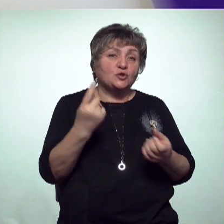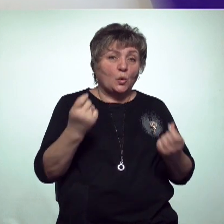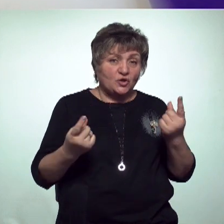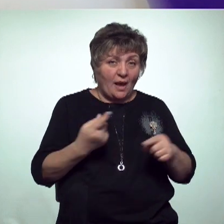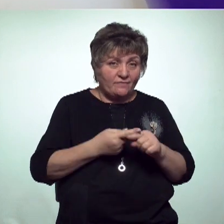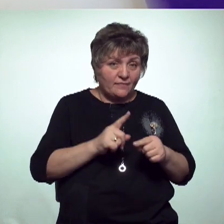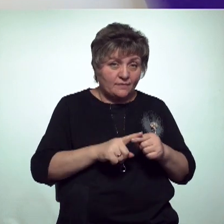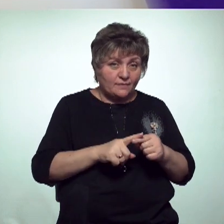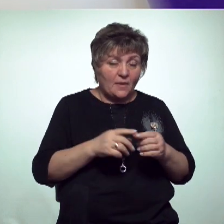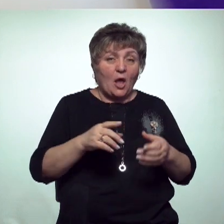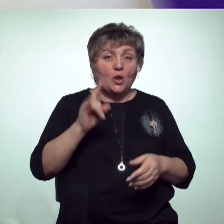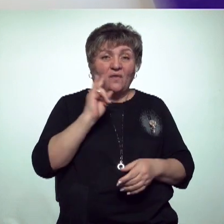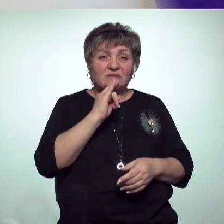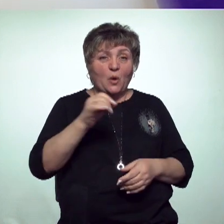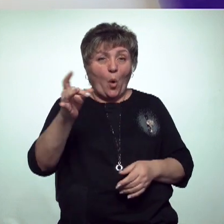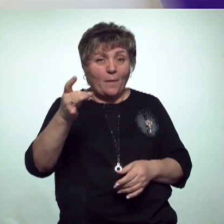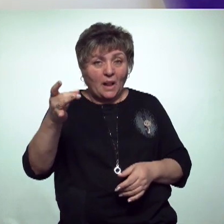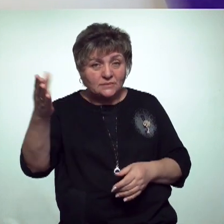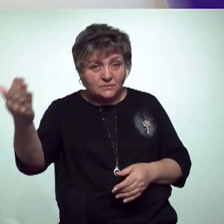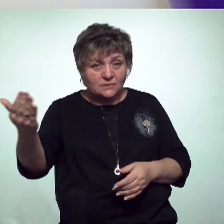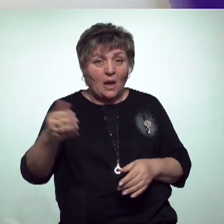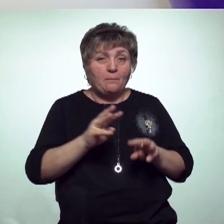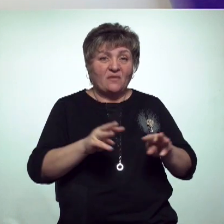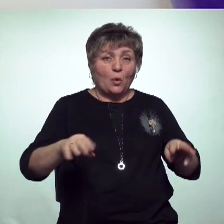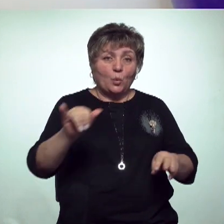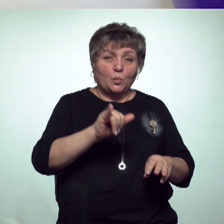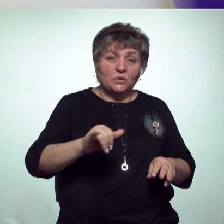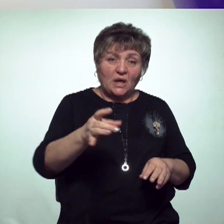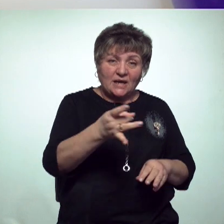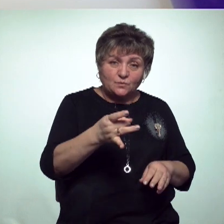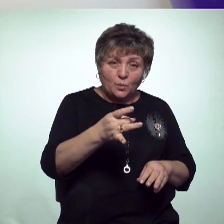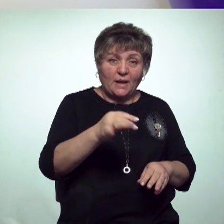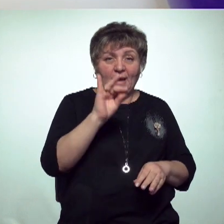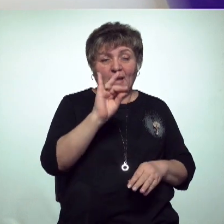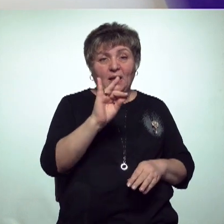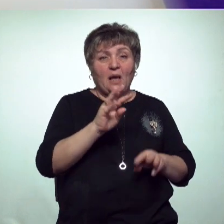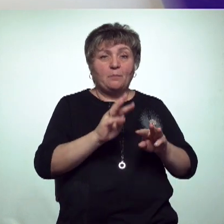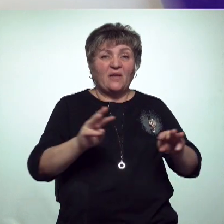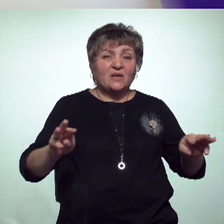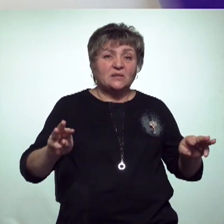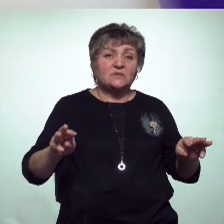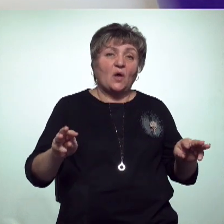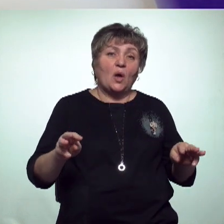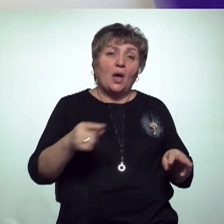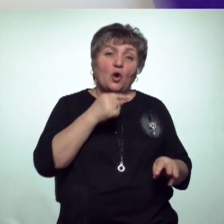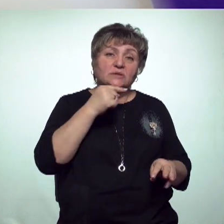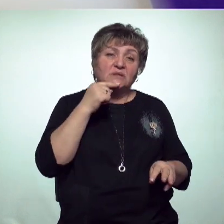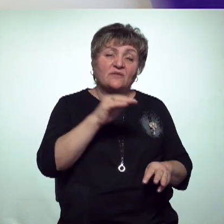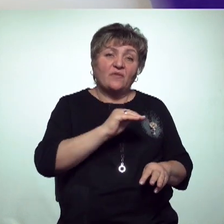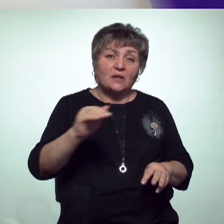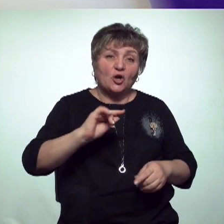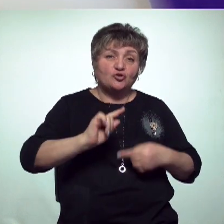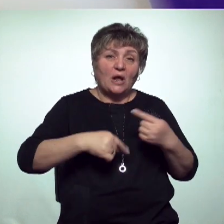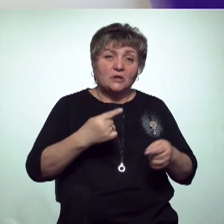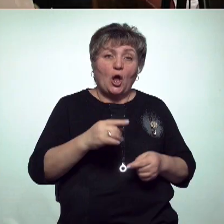правительство Новосибирской области, это правительство Удмуртской республики и правительство Российской Федерации